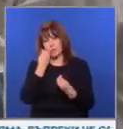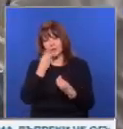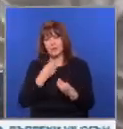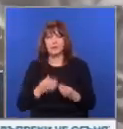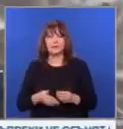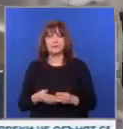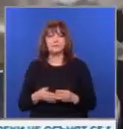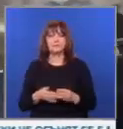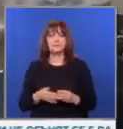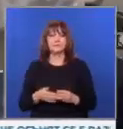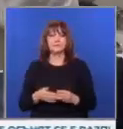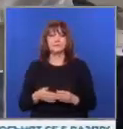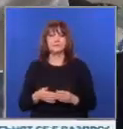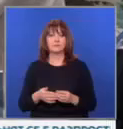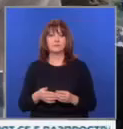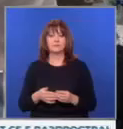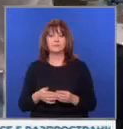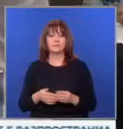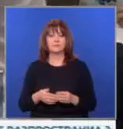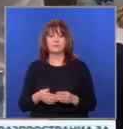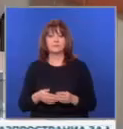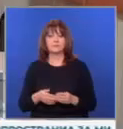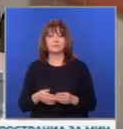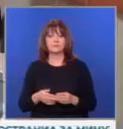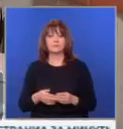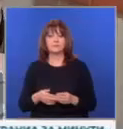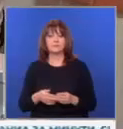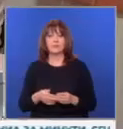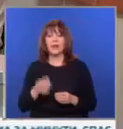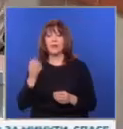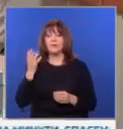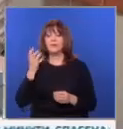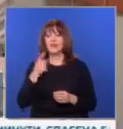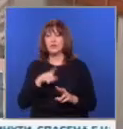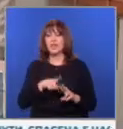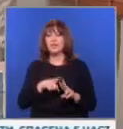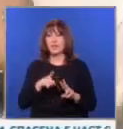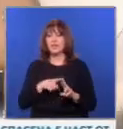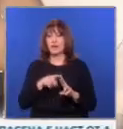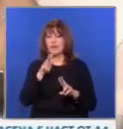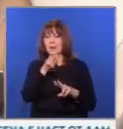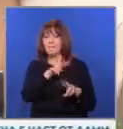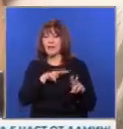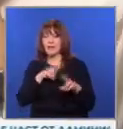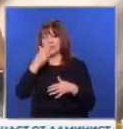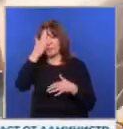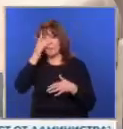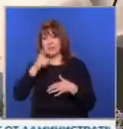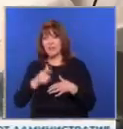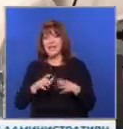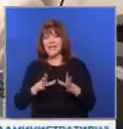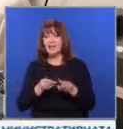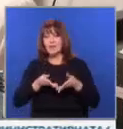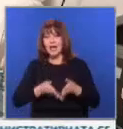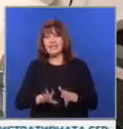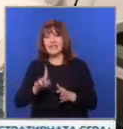Братоглавица има много, братоглавица има много. Професор Иво Петров преглеждаше пациенти Рамо до Рамо с дъщеря